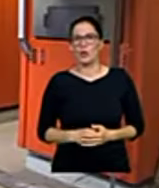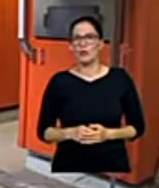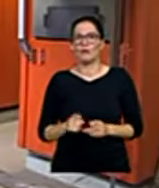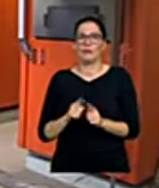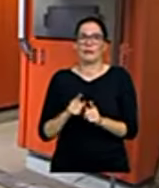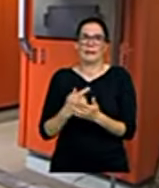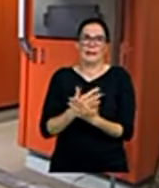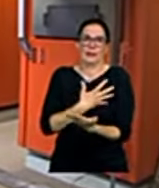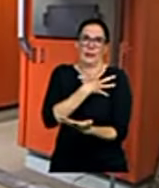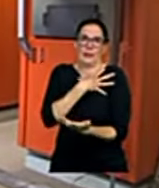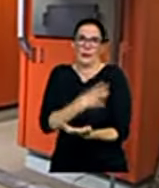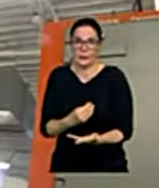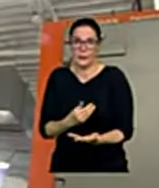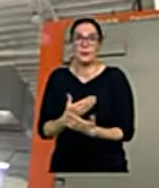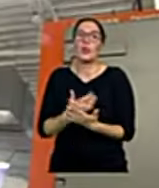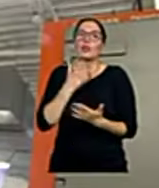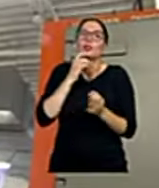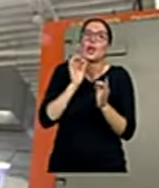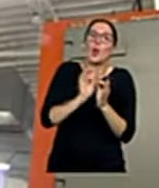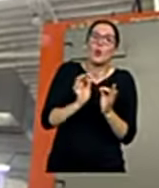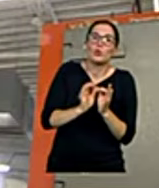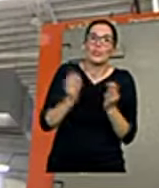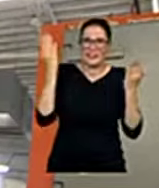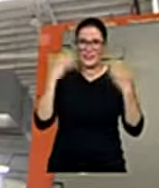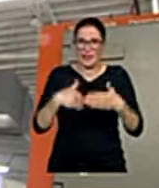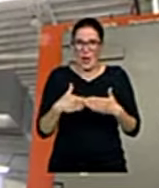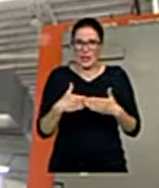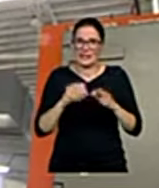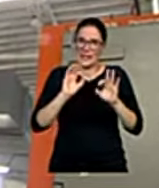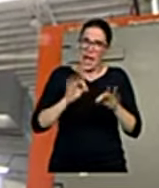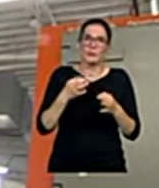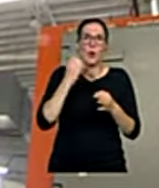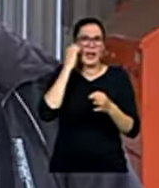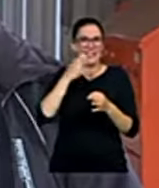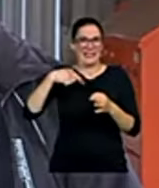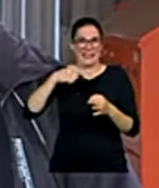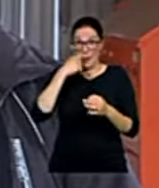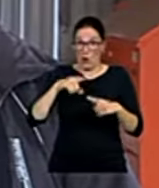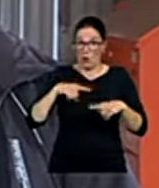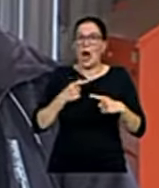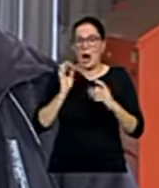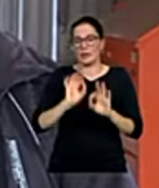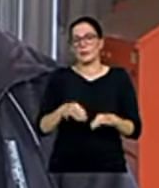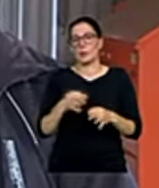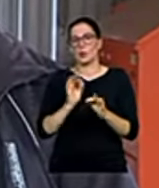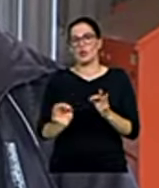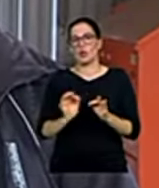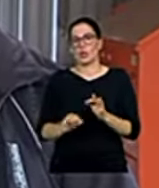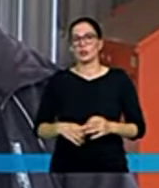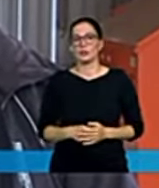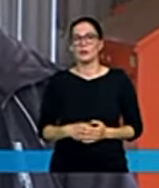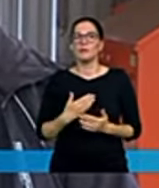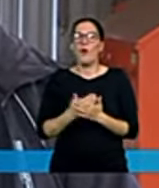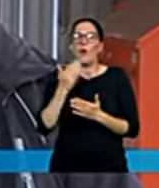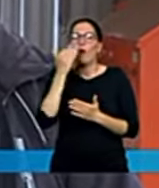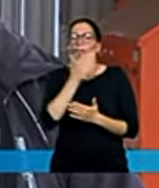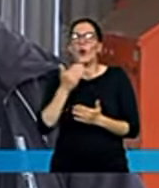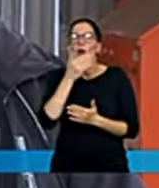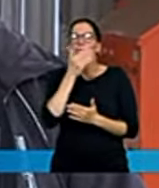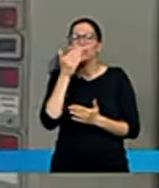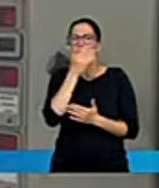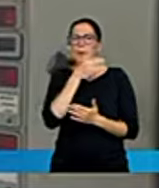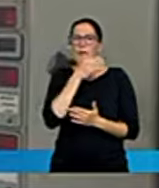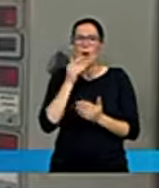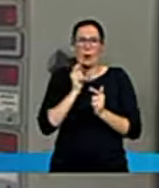chce omezením dodávek lidem v nočních hodinách, když je menší odběr. Vlastně se nehoní teplá voda přes celé